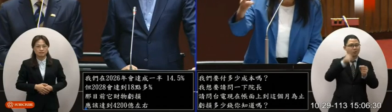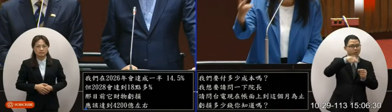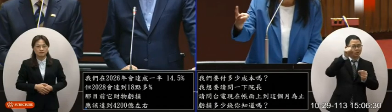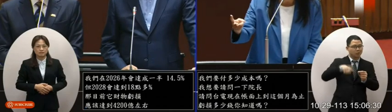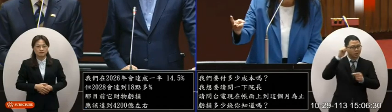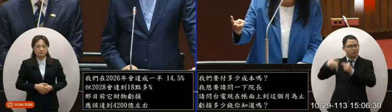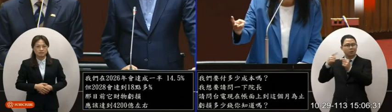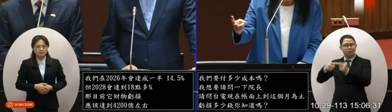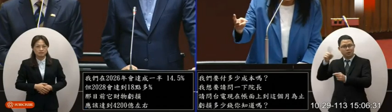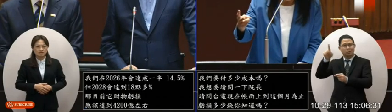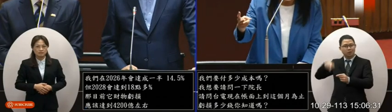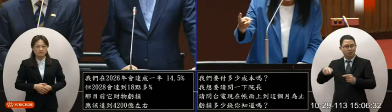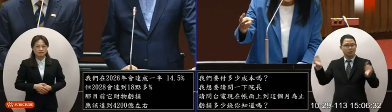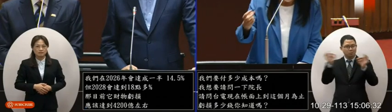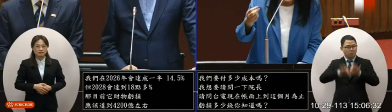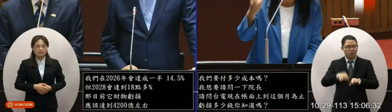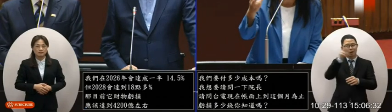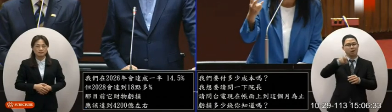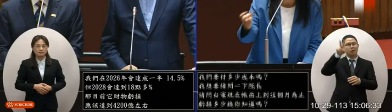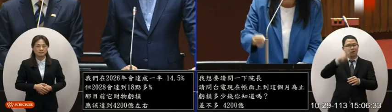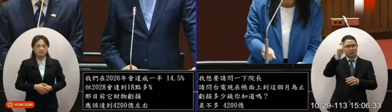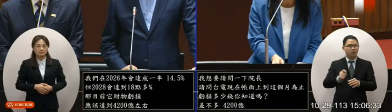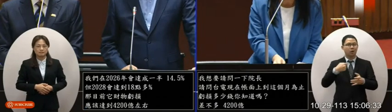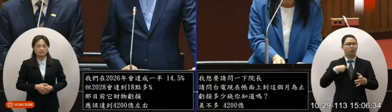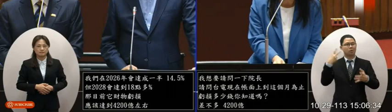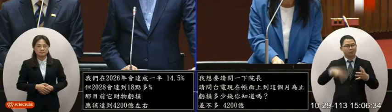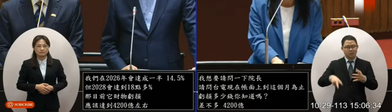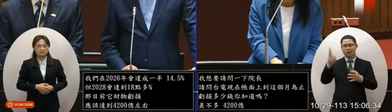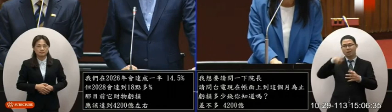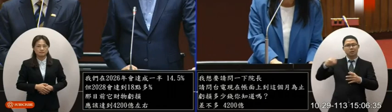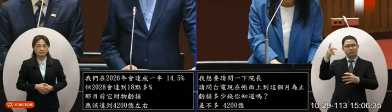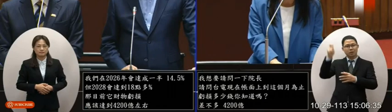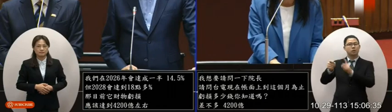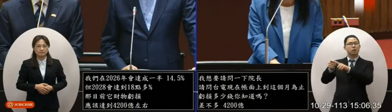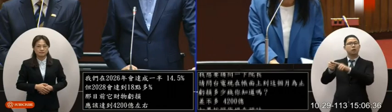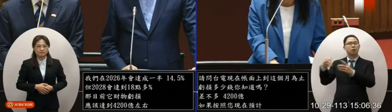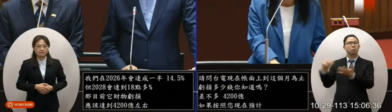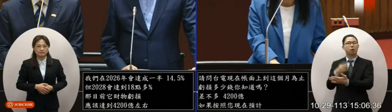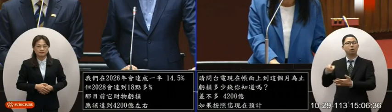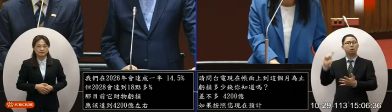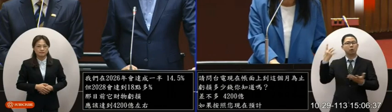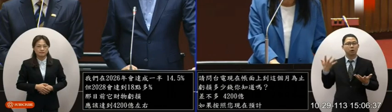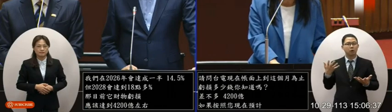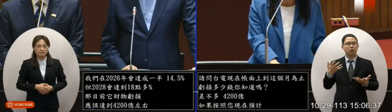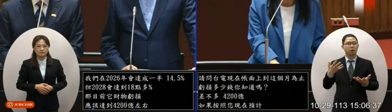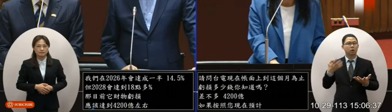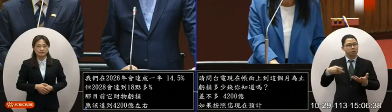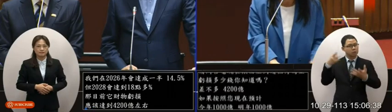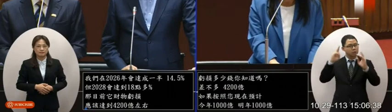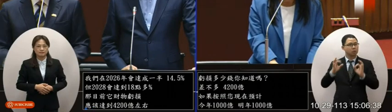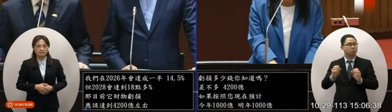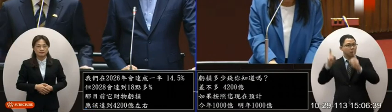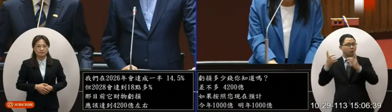撲補了兩千億我們等於還有兩千兩百億的缺口那這一個部分我們打算怎麼做繼續漲電價嗎